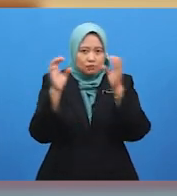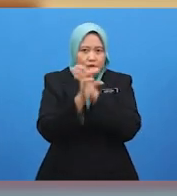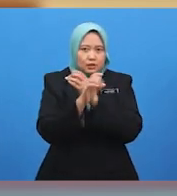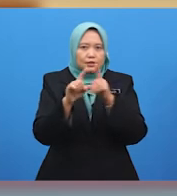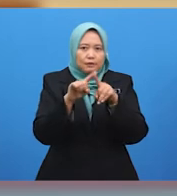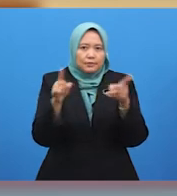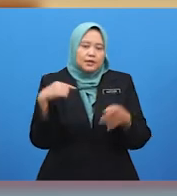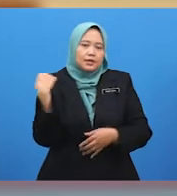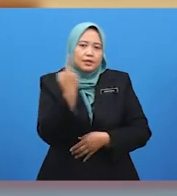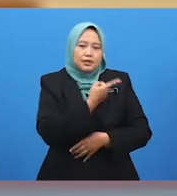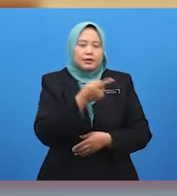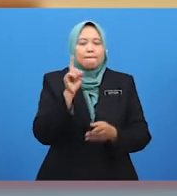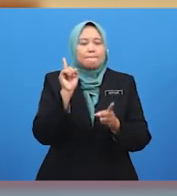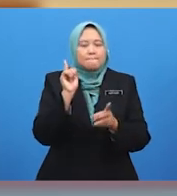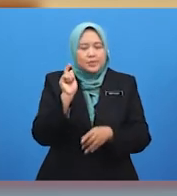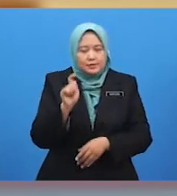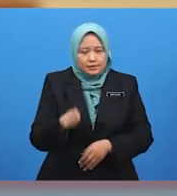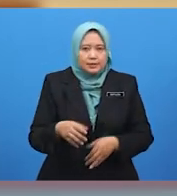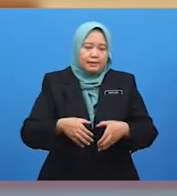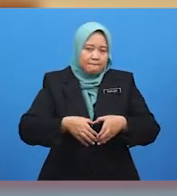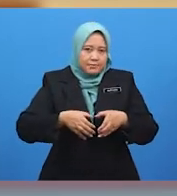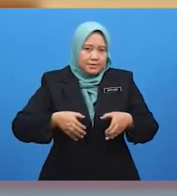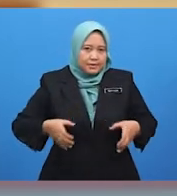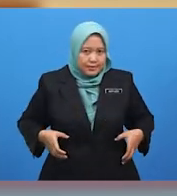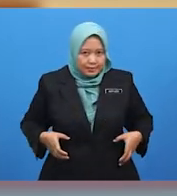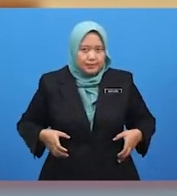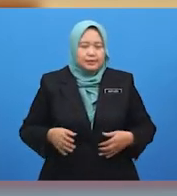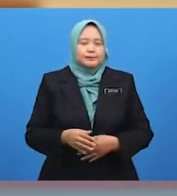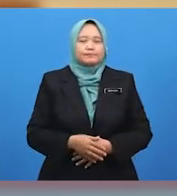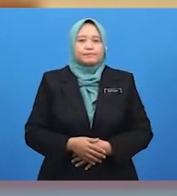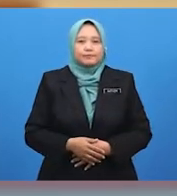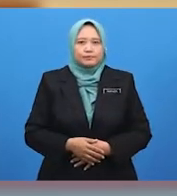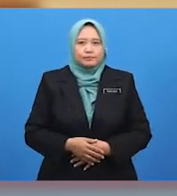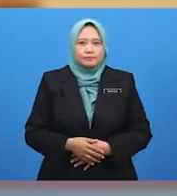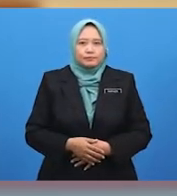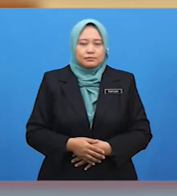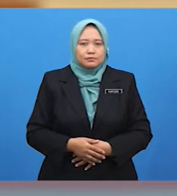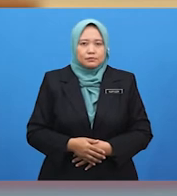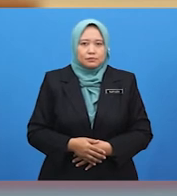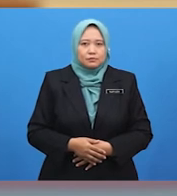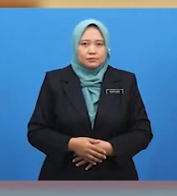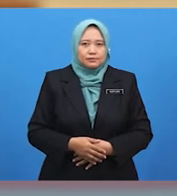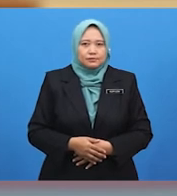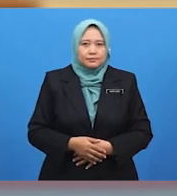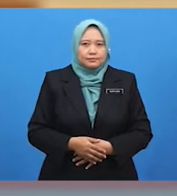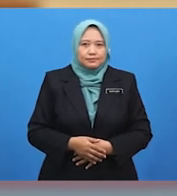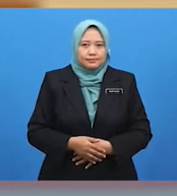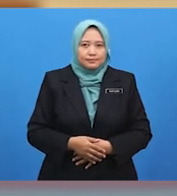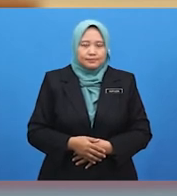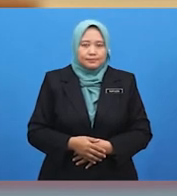apakah kepentingan bersikap berani dalam situasi tadi? Perlukah Azmil dan Peiling bersikap begitu?